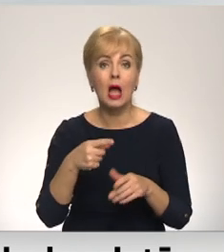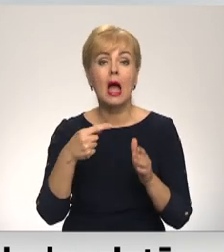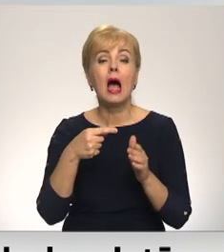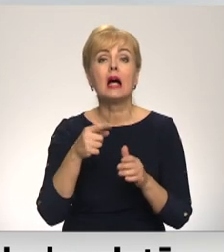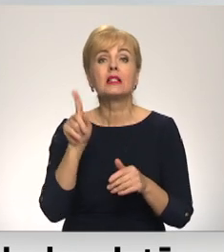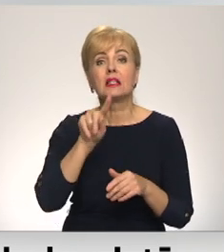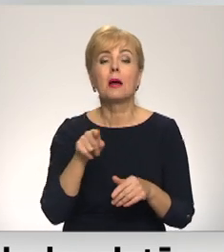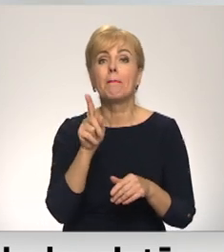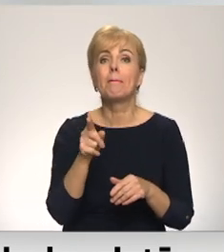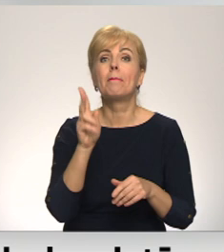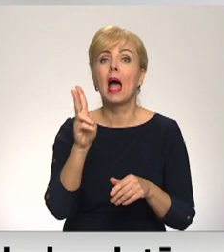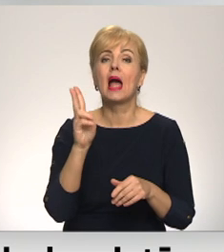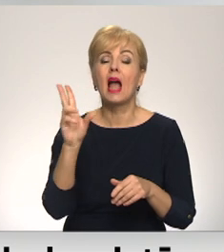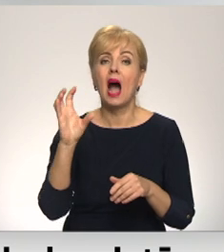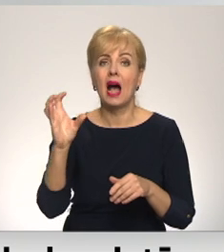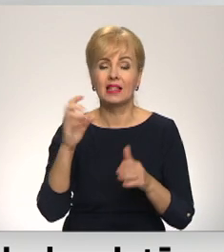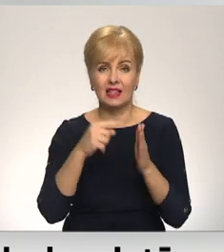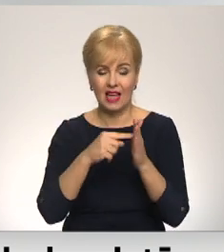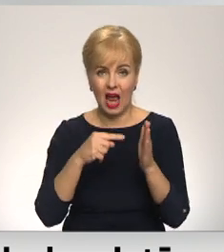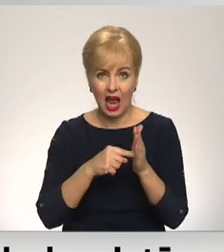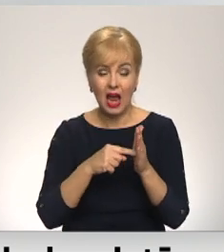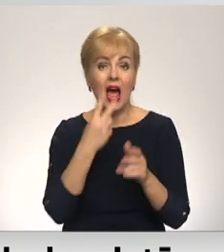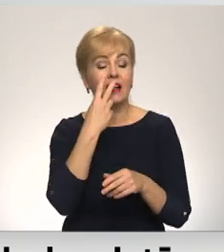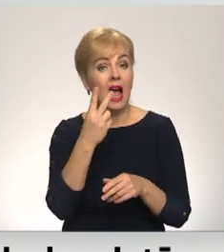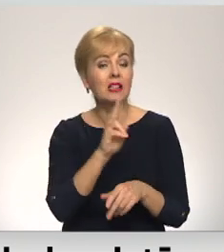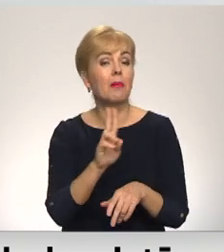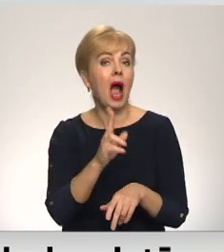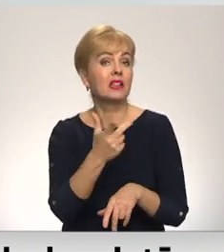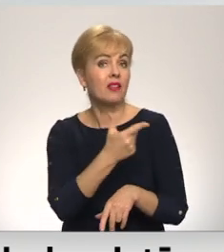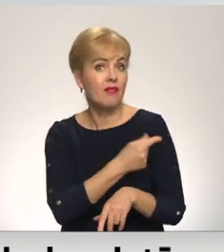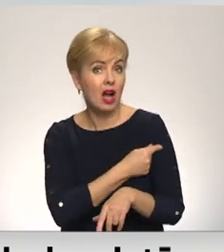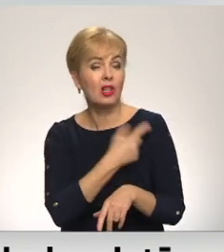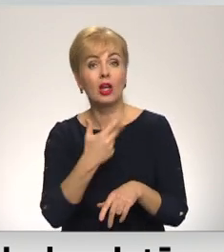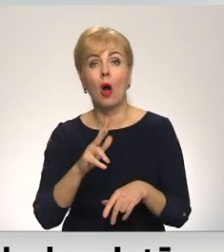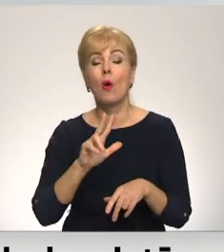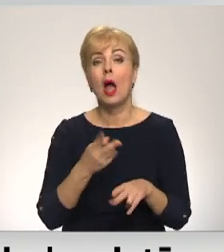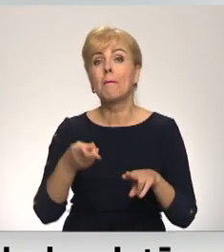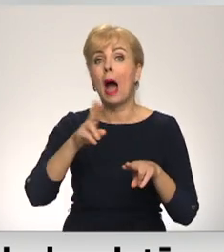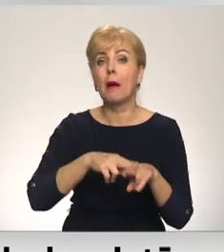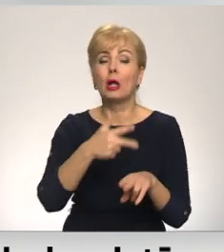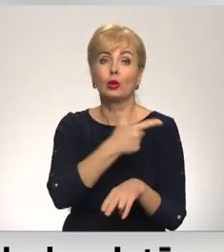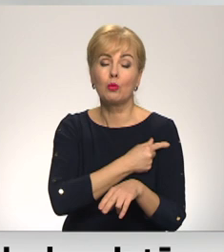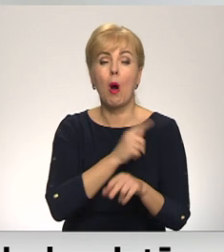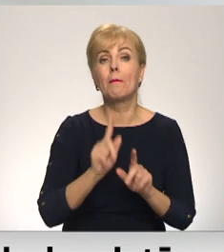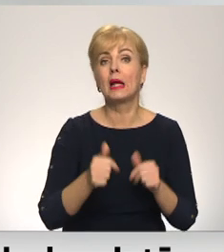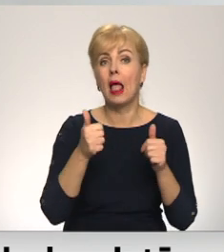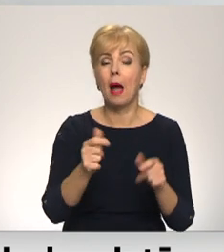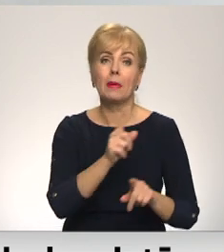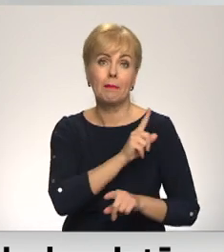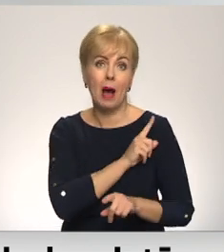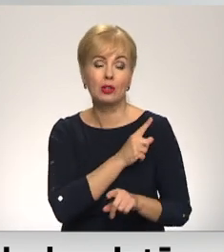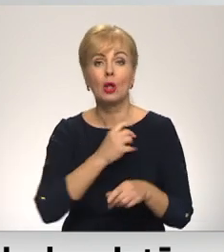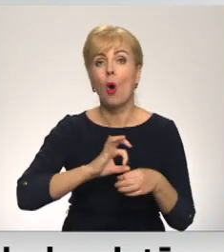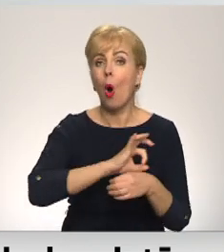mēs redzam, ka cilvēki, kur ir vakcinēti, un jo īpaši cilvēki, kur ir balsts vakcinēti, ir labāk pasargāti pret, arī